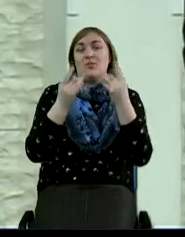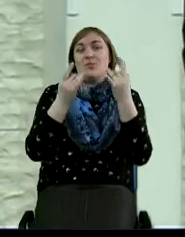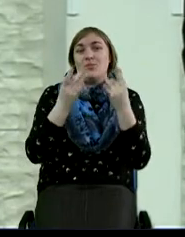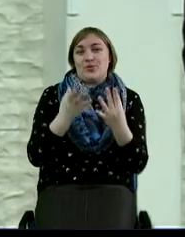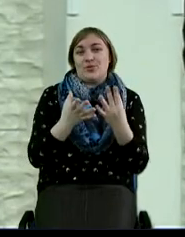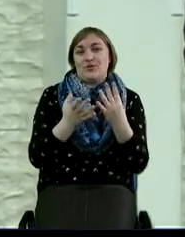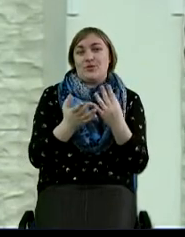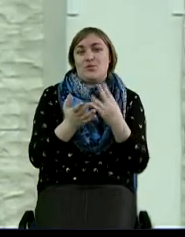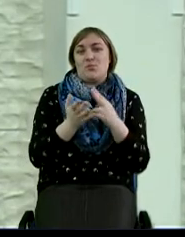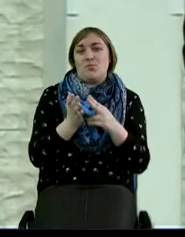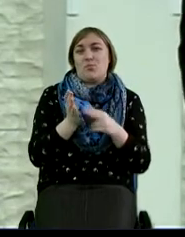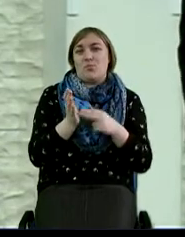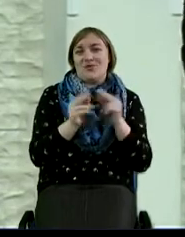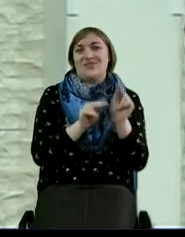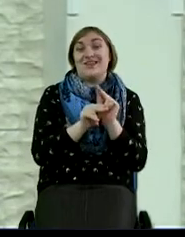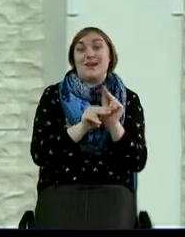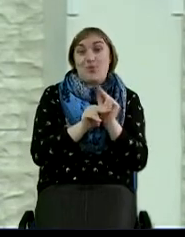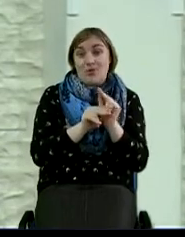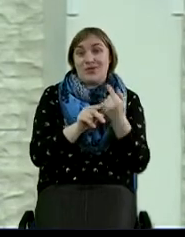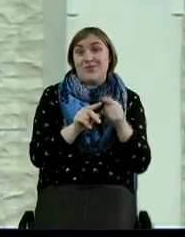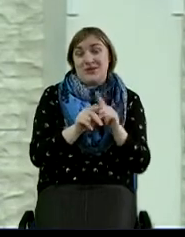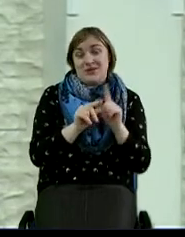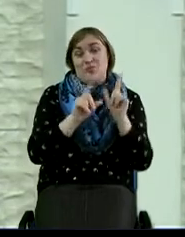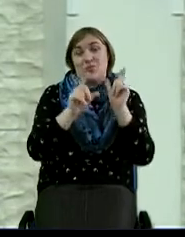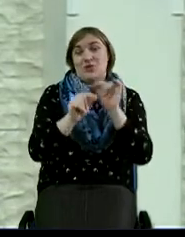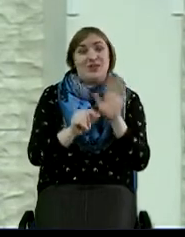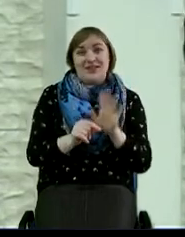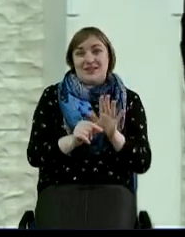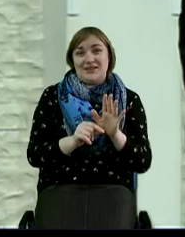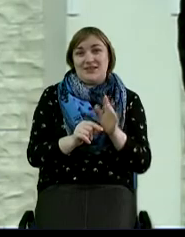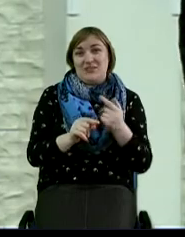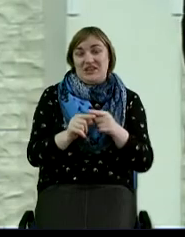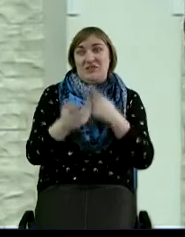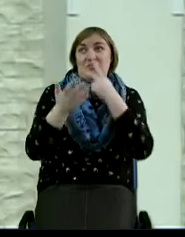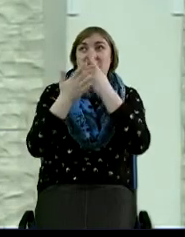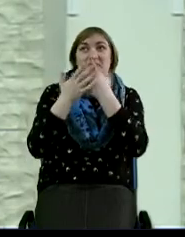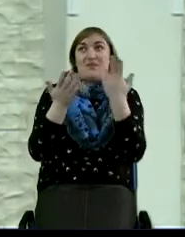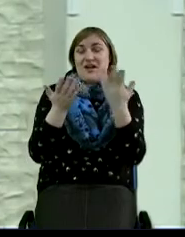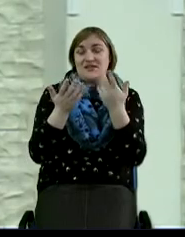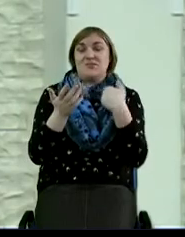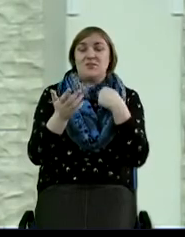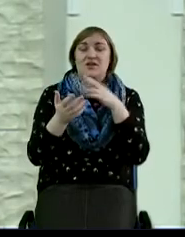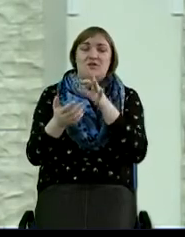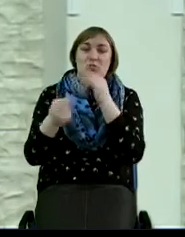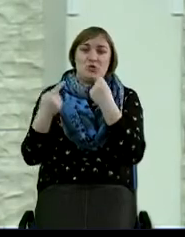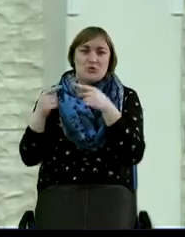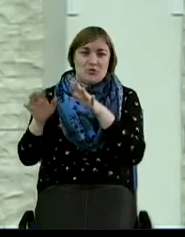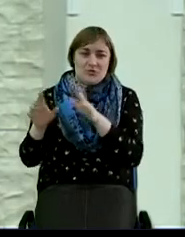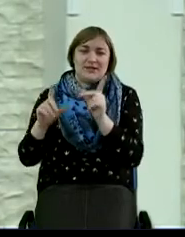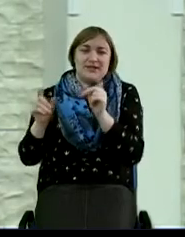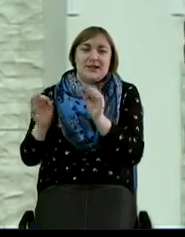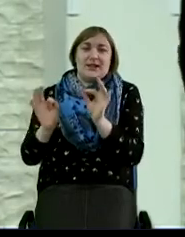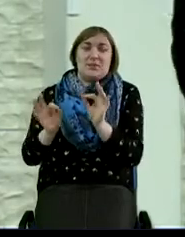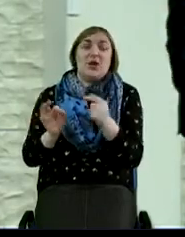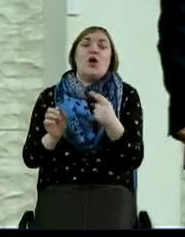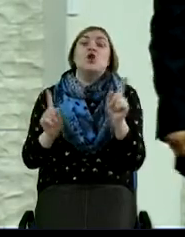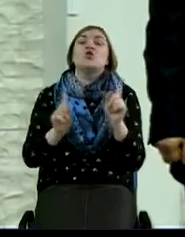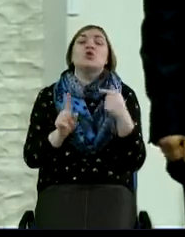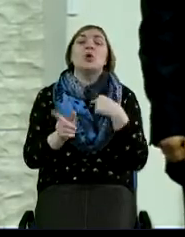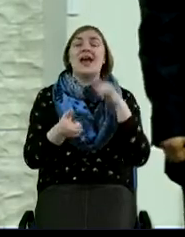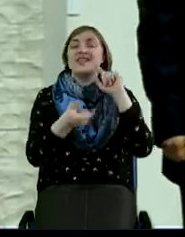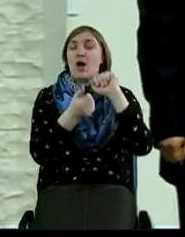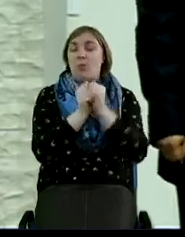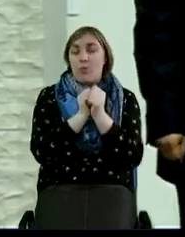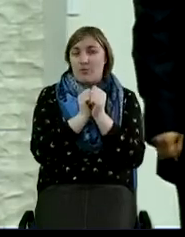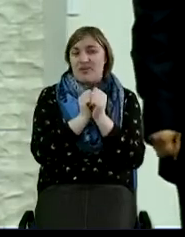станции идет ремонт, и поэтому он туда не идет, и поэтому как бы не показывает. Выбрали другую станцию и поехали. Но мне что запомнилось,